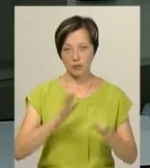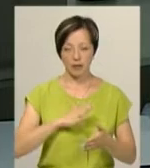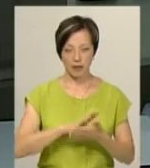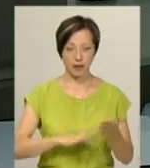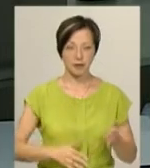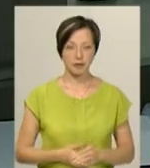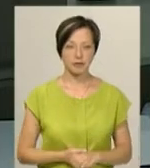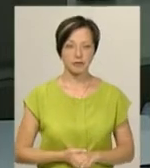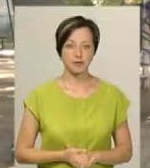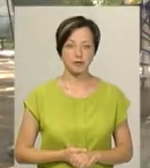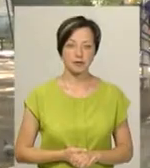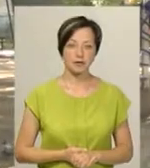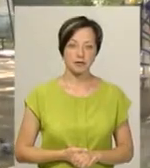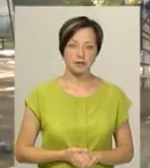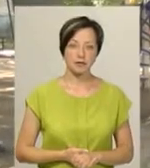Сідової.